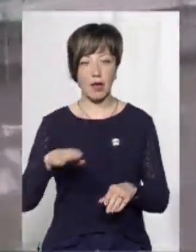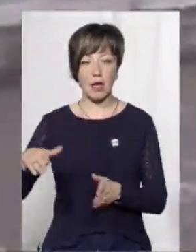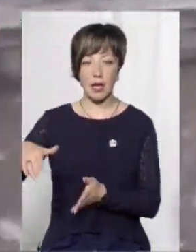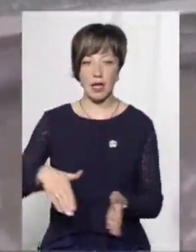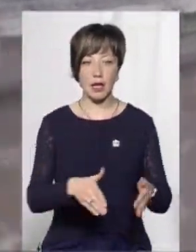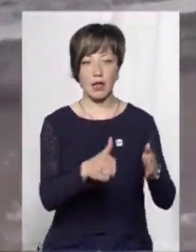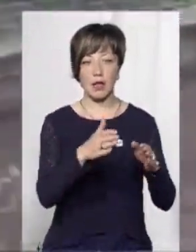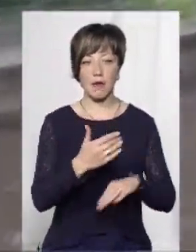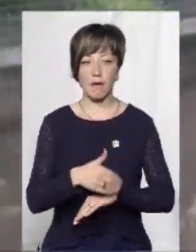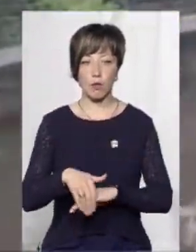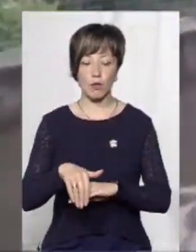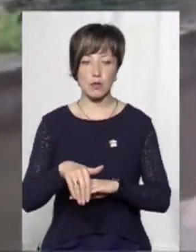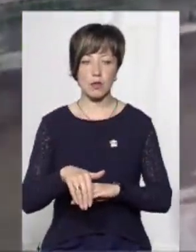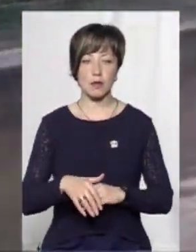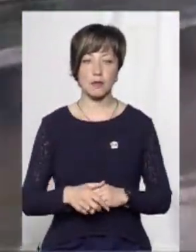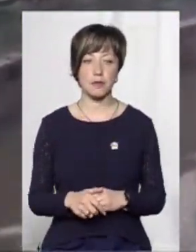вулицях.